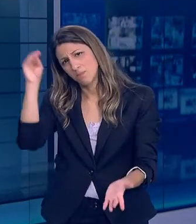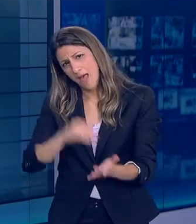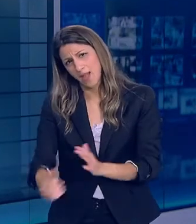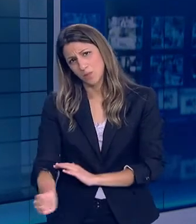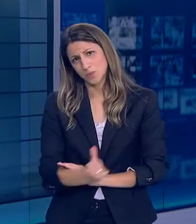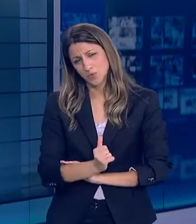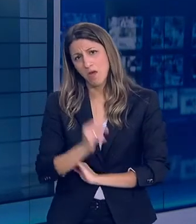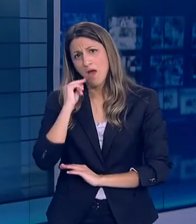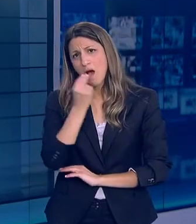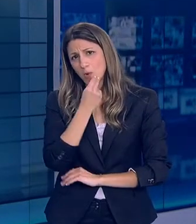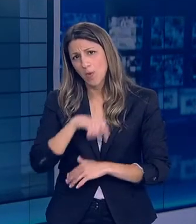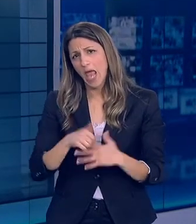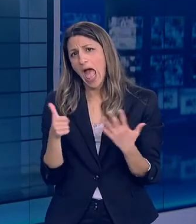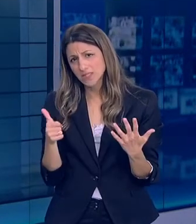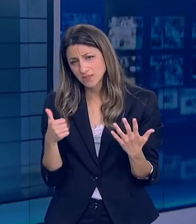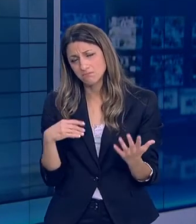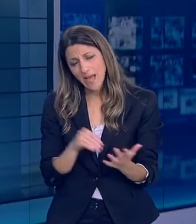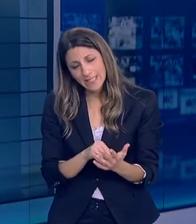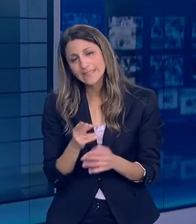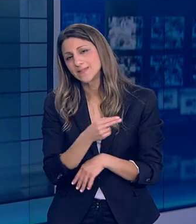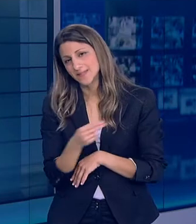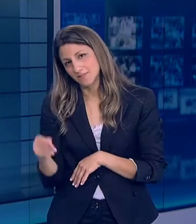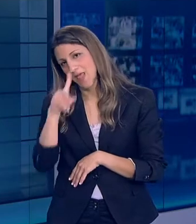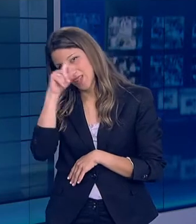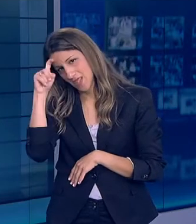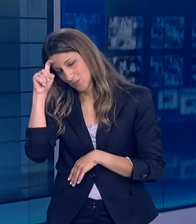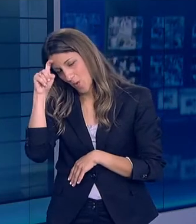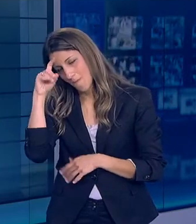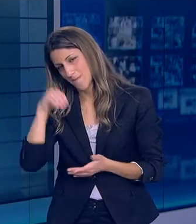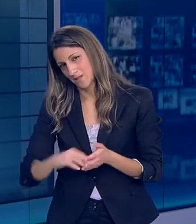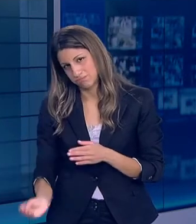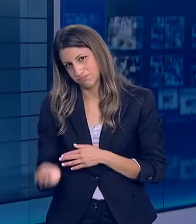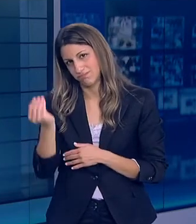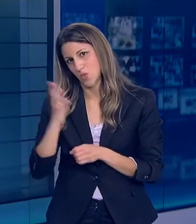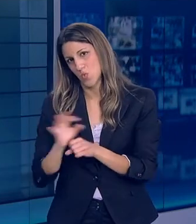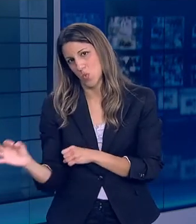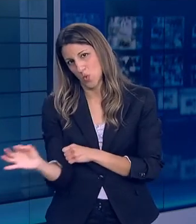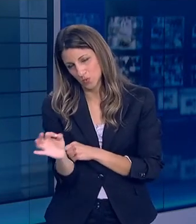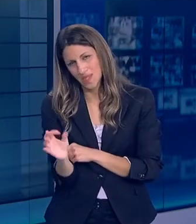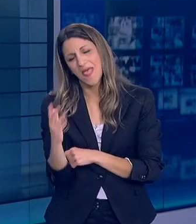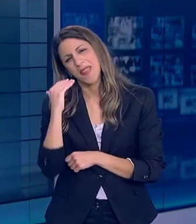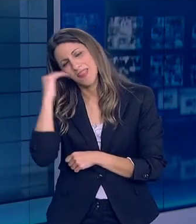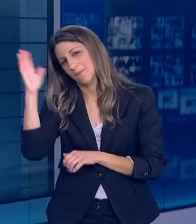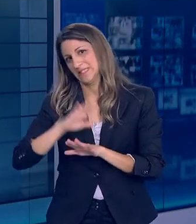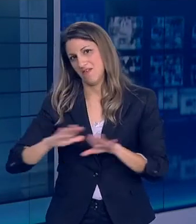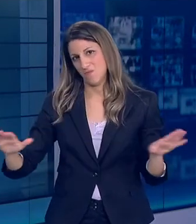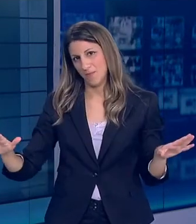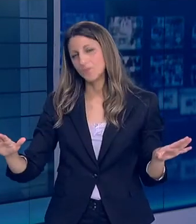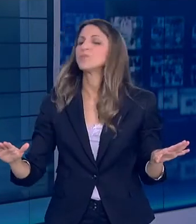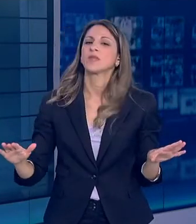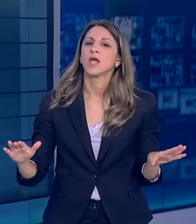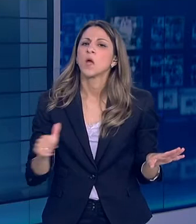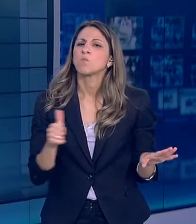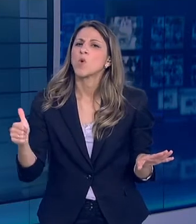κύριο Τσιόδρα Αυτό θα σημαίνει ότι τα πράγματα έχουν δυσκολέψει ξανά Πιστεύουμε ότι δεν θα συμβεί Αν εκτός από τις εξελίξεις Στον ιατρικό